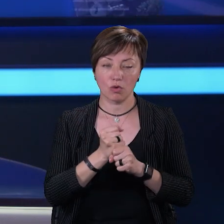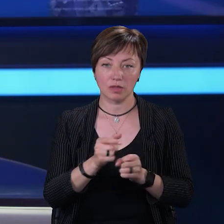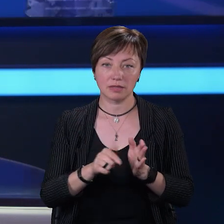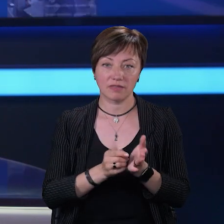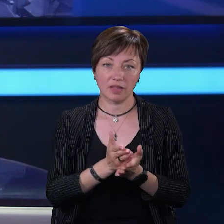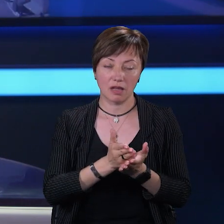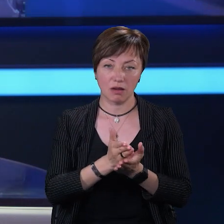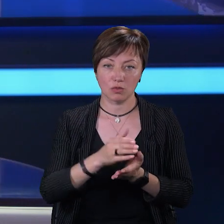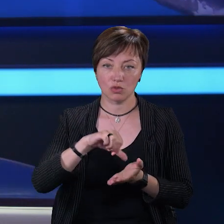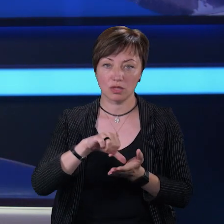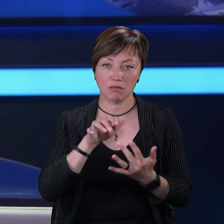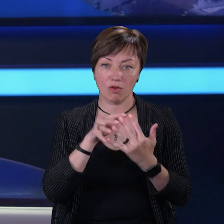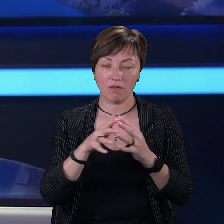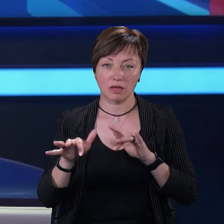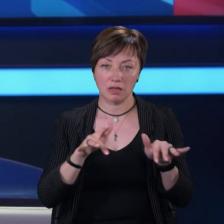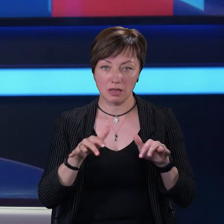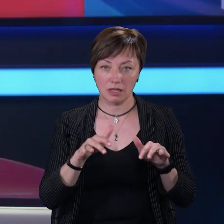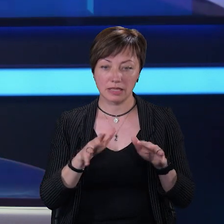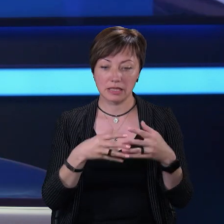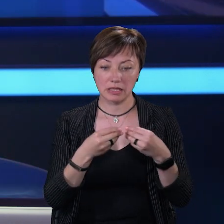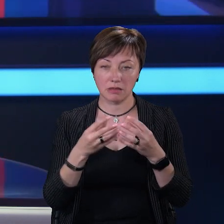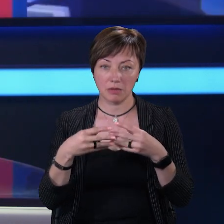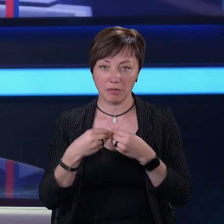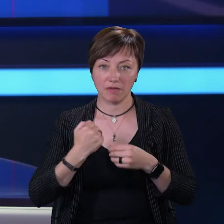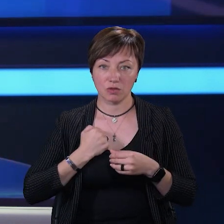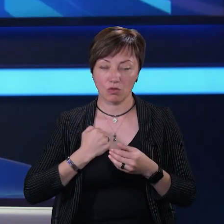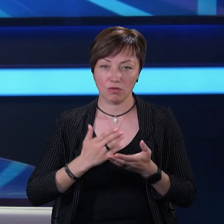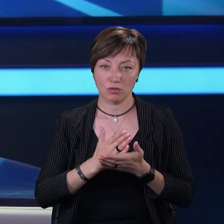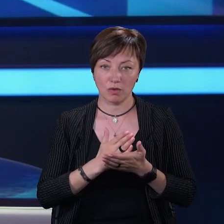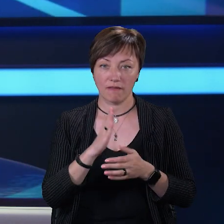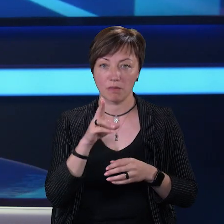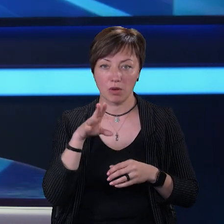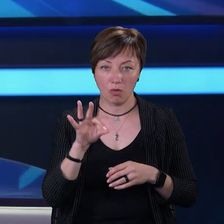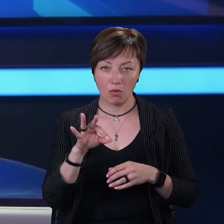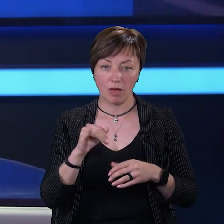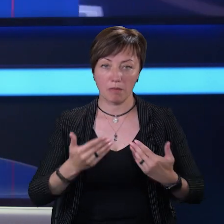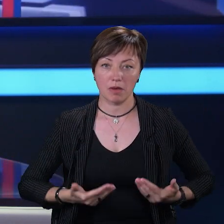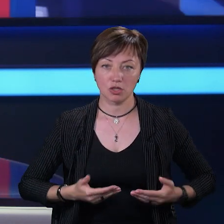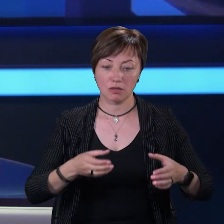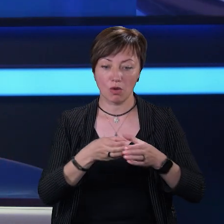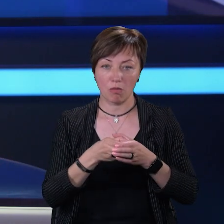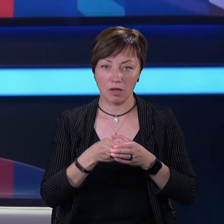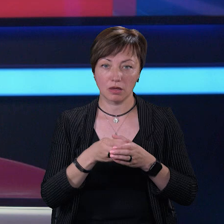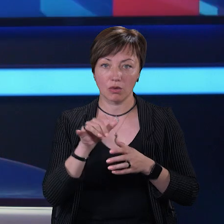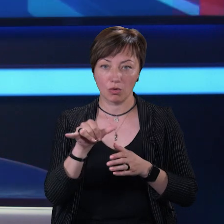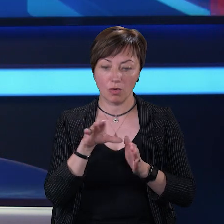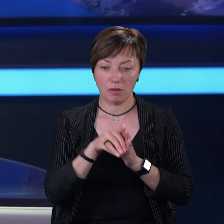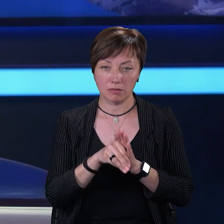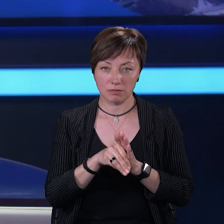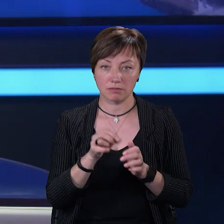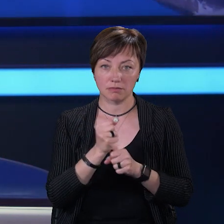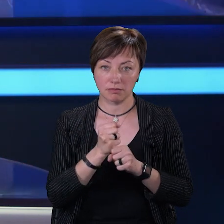ветеранами та учасниками бойових дій, сім'ями військовослужбовців, ВПО та мешканцями громади. У його рамках